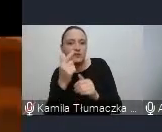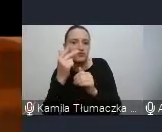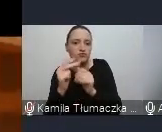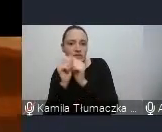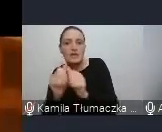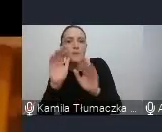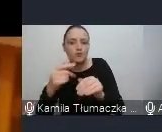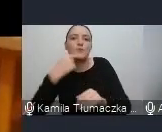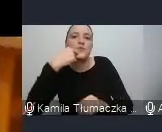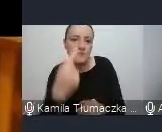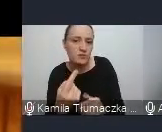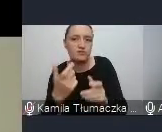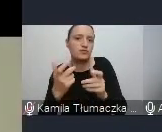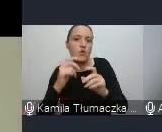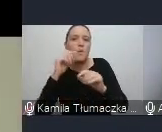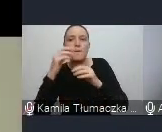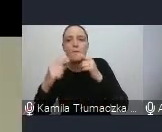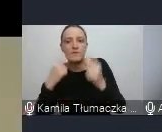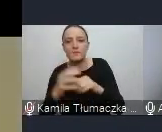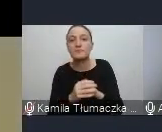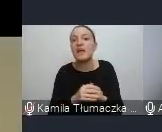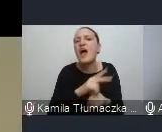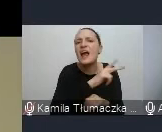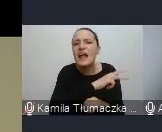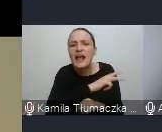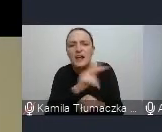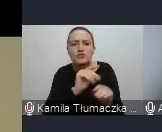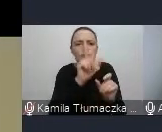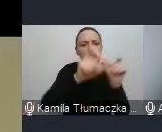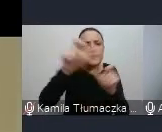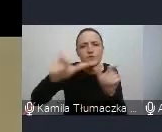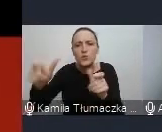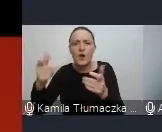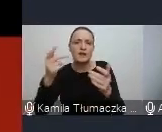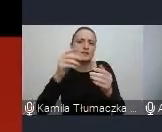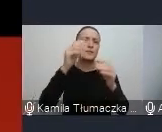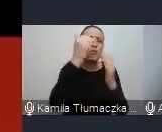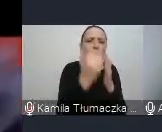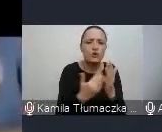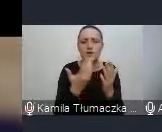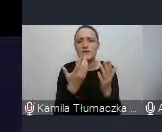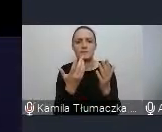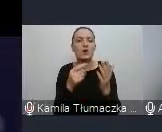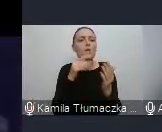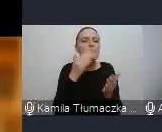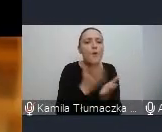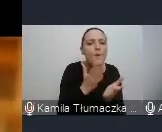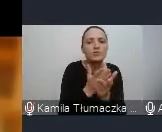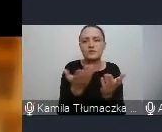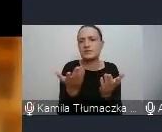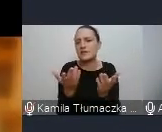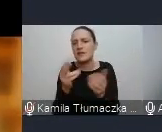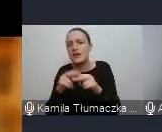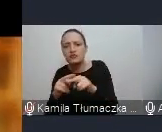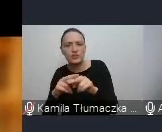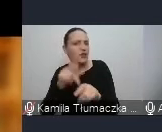każdego dziecka przygotowujemy indywidualne programy edukacyjno-terapeutyczne, pomoce i narzędzia, które są potrzebne do pracy. Na